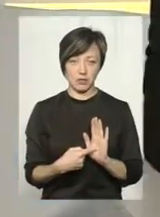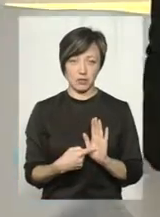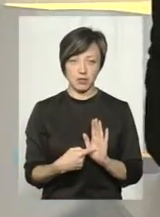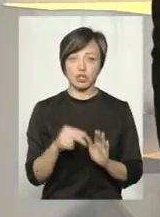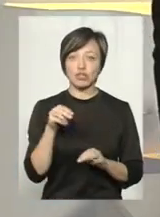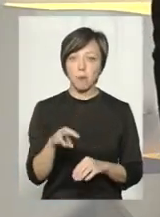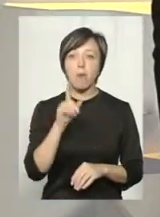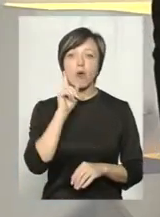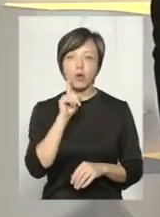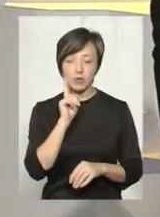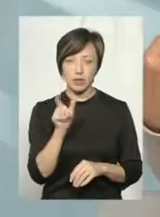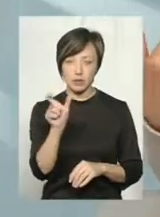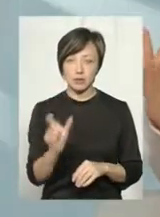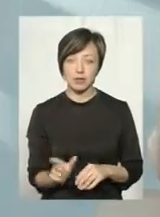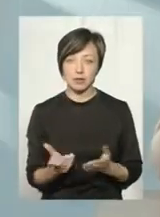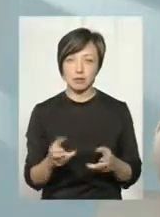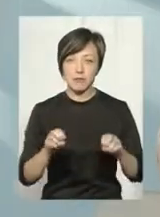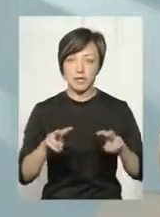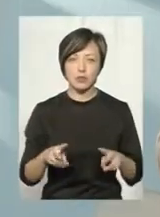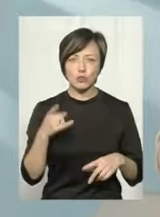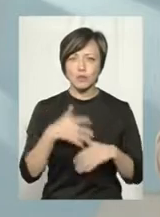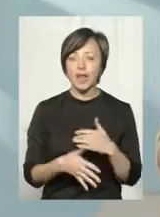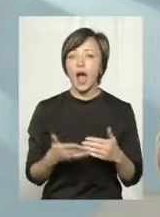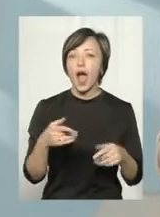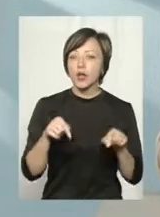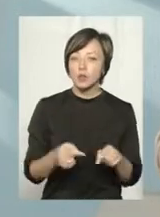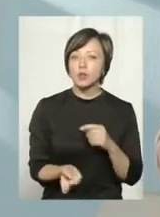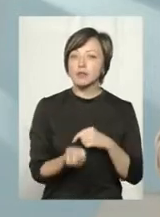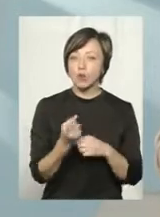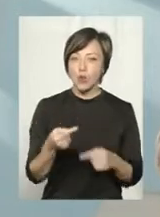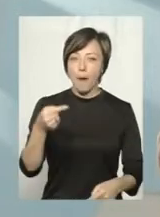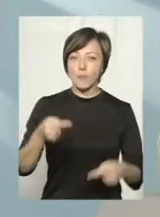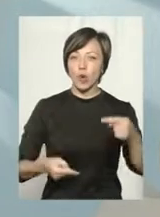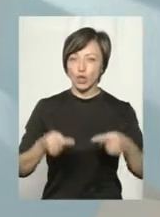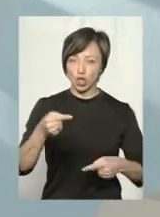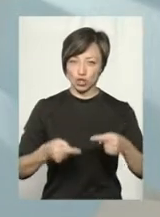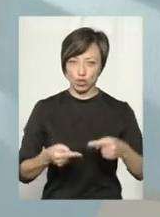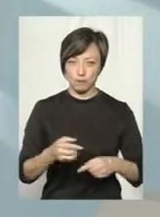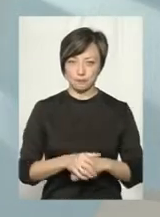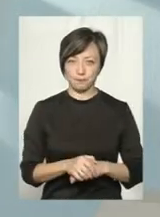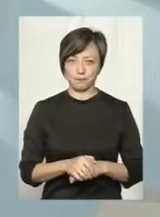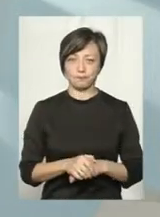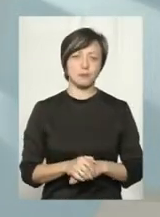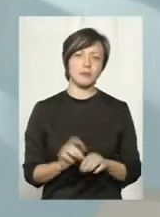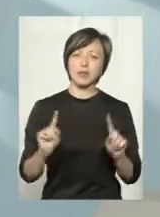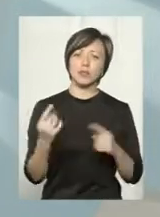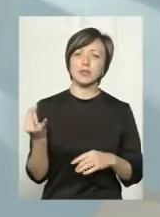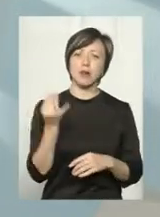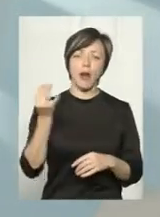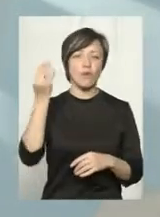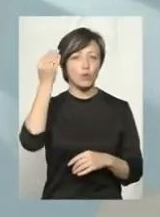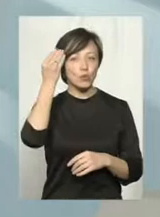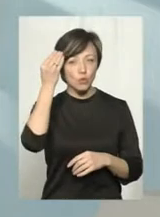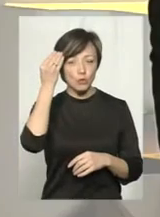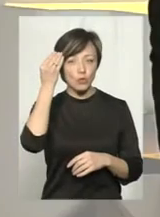молодий спеціаліст. Чим, да. Розумієте, і тут настають протиріччя. Дуже цікаву думку